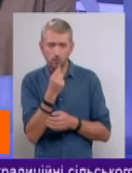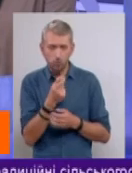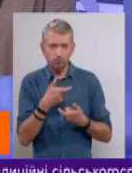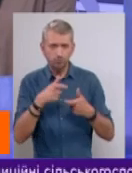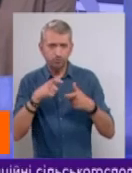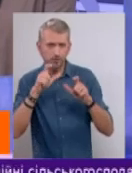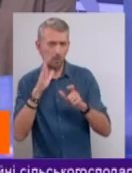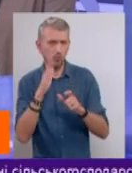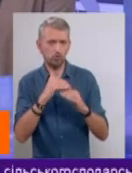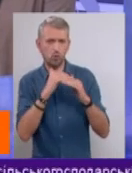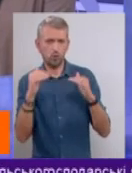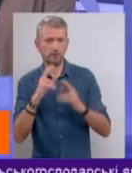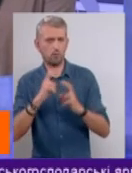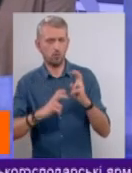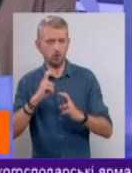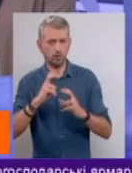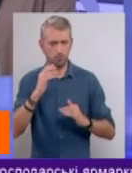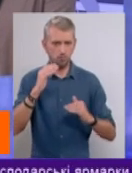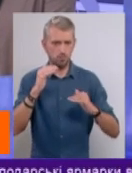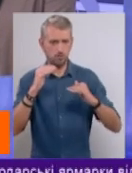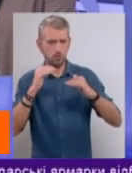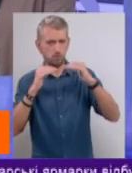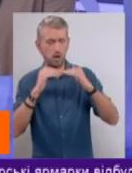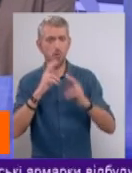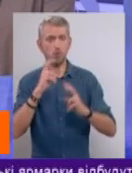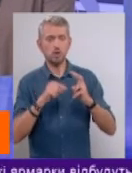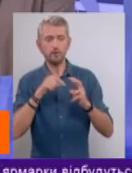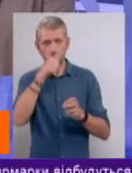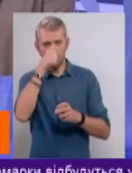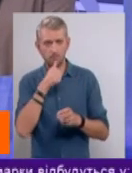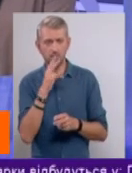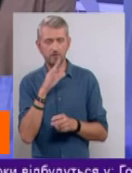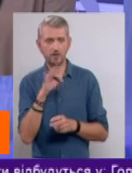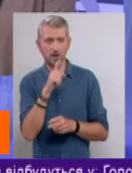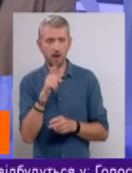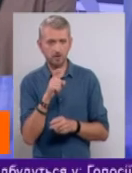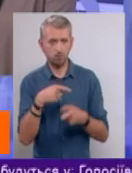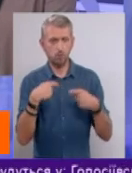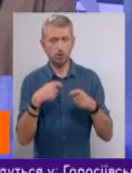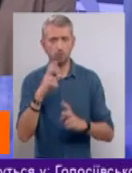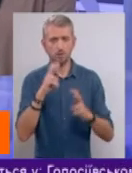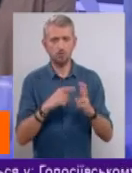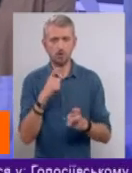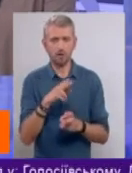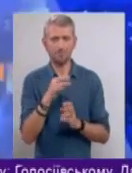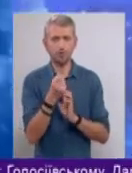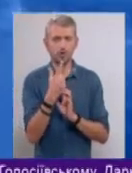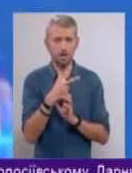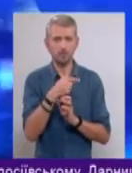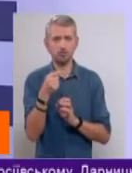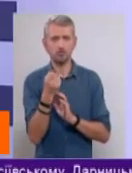промышленности. Промышленность, я напомню, в этом месяце НАК «Нафтогаз» продает промышленности газ по 13